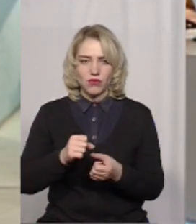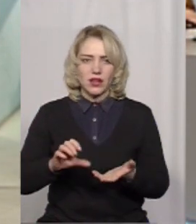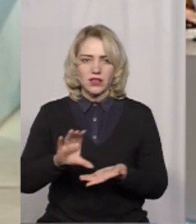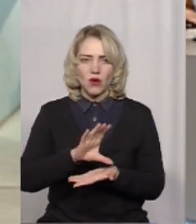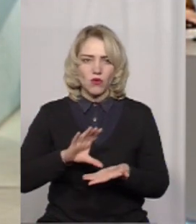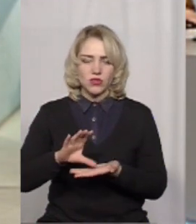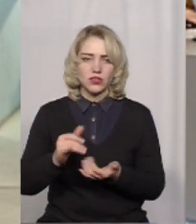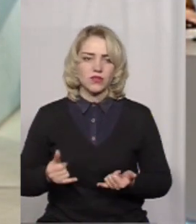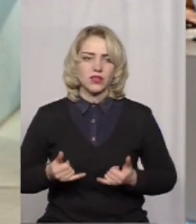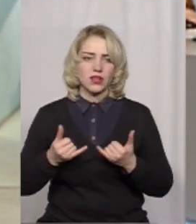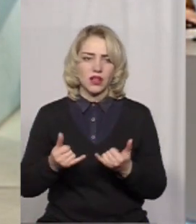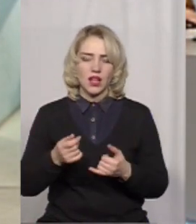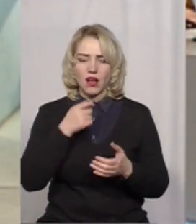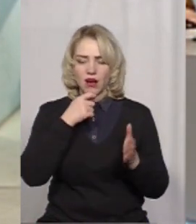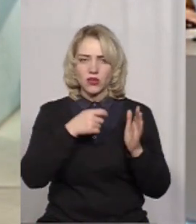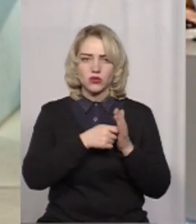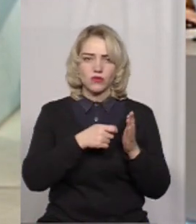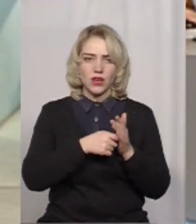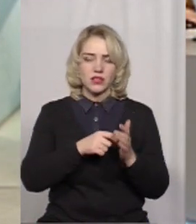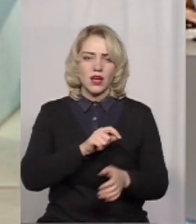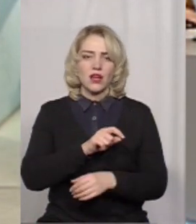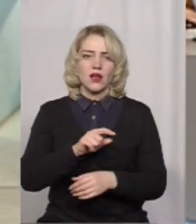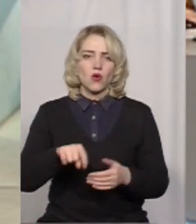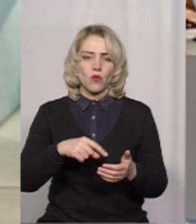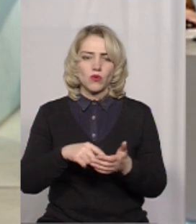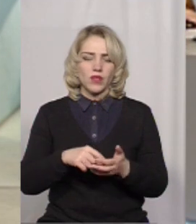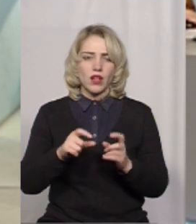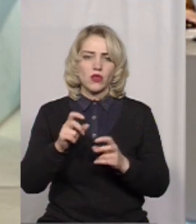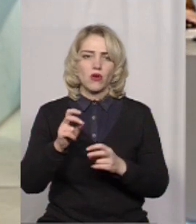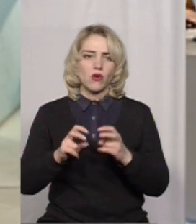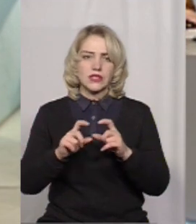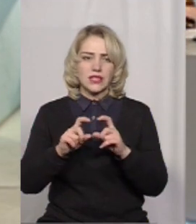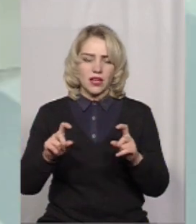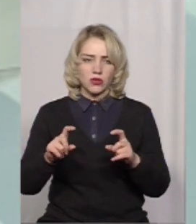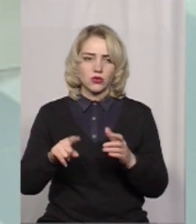харчування комунального закладу соціального заходу.